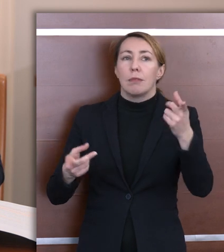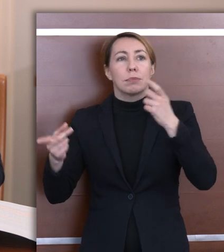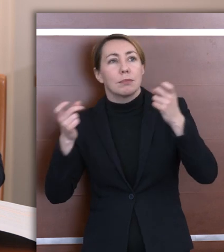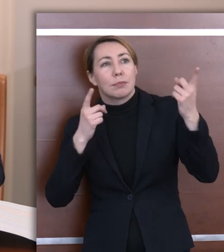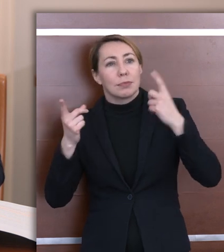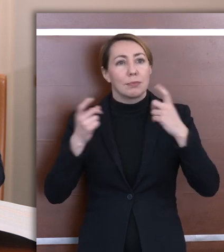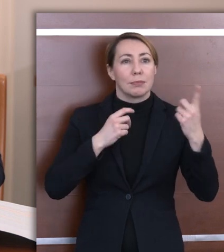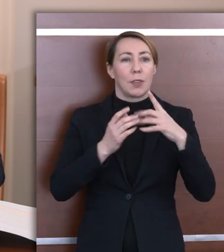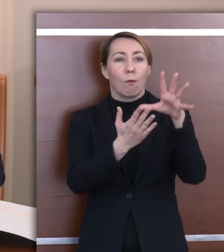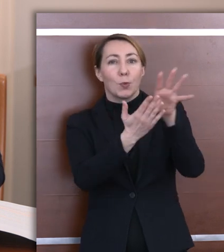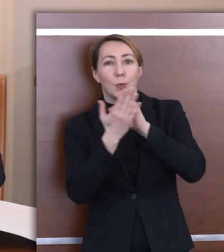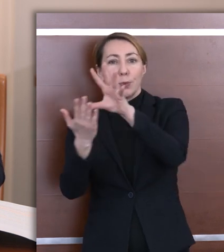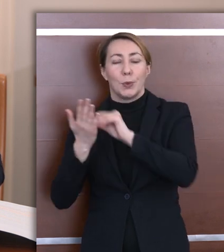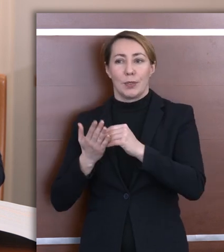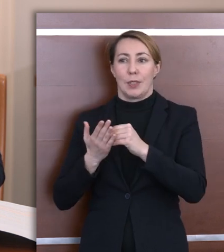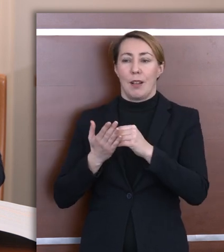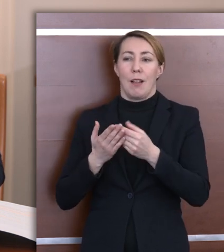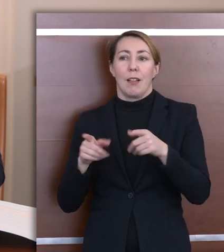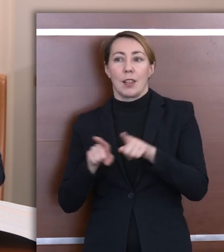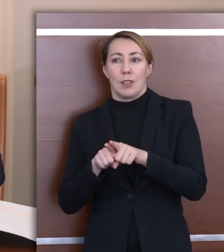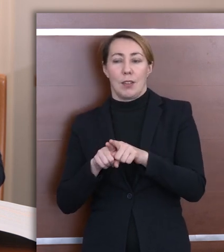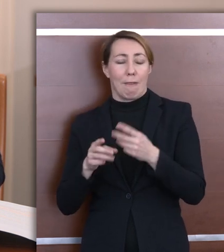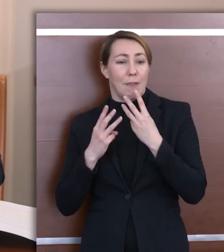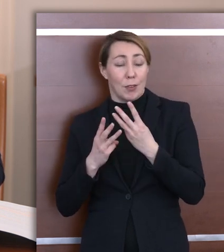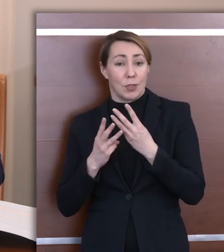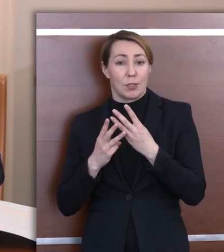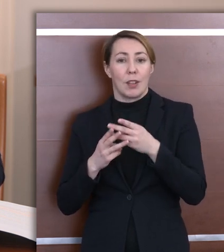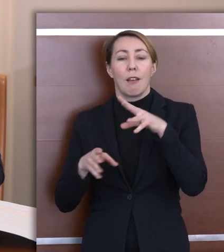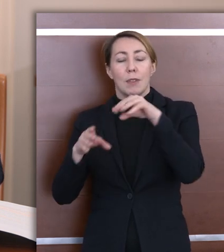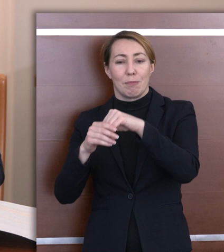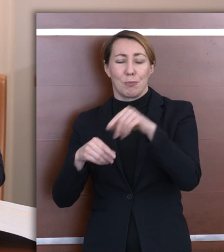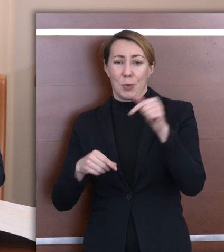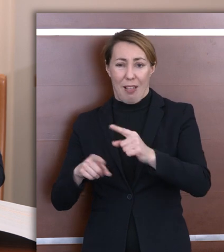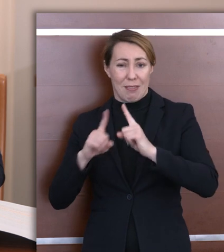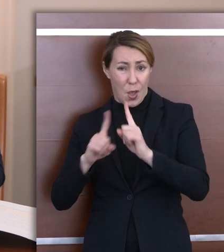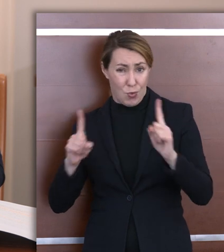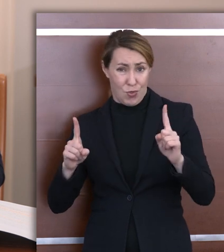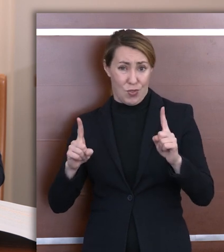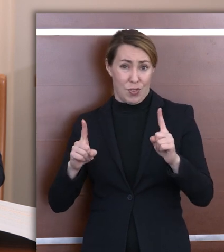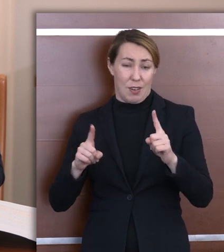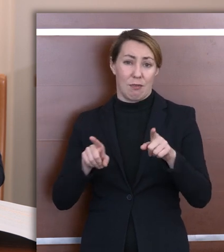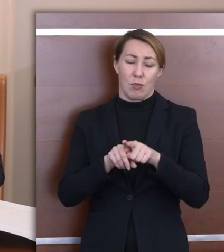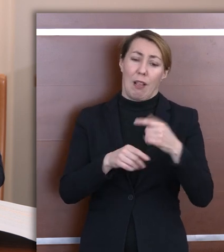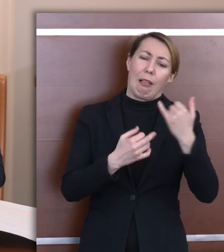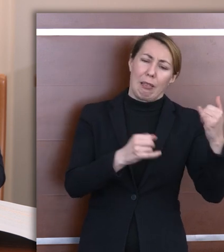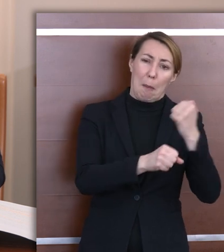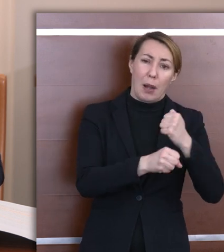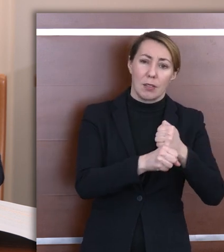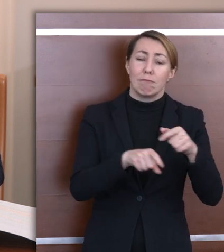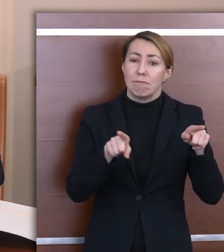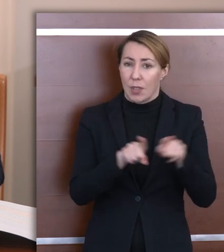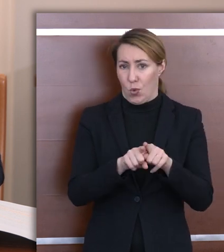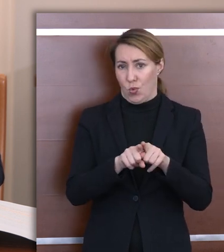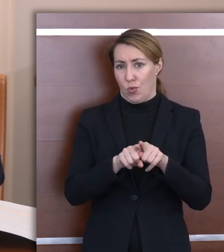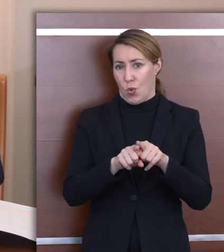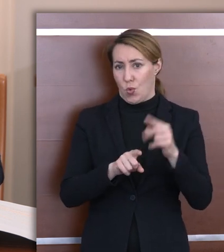funkcjonowanie, myślę tutaj o funkcjonowaniu w szkołach nauczycieli czy innych pracowników, którzy są również osobami